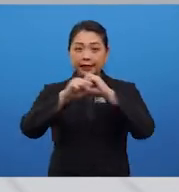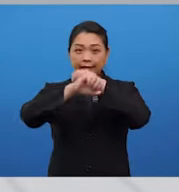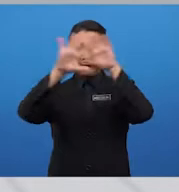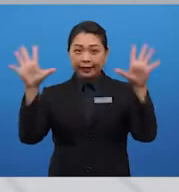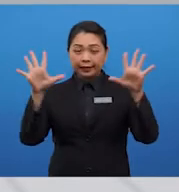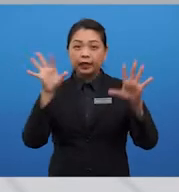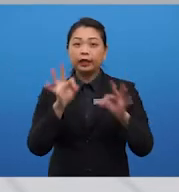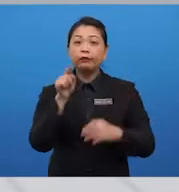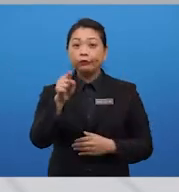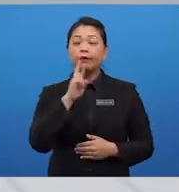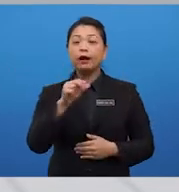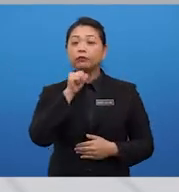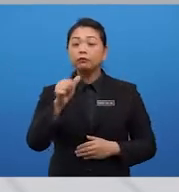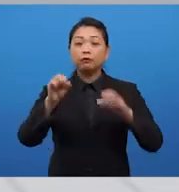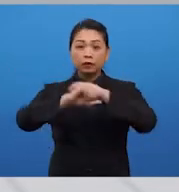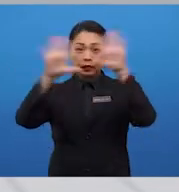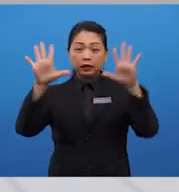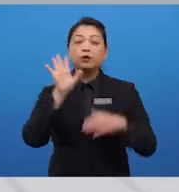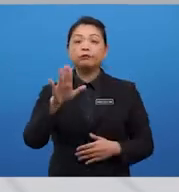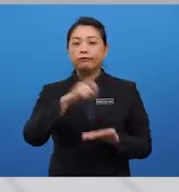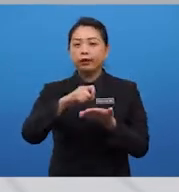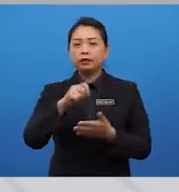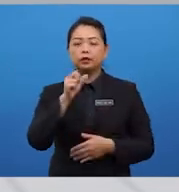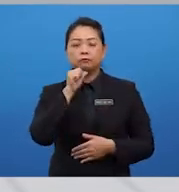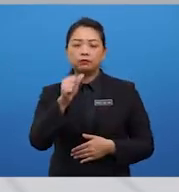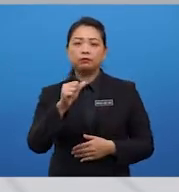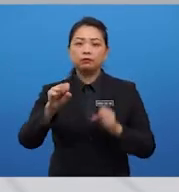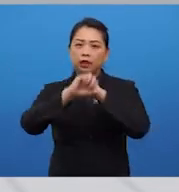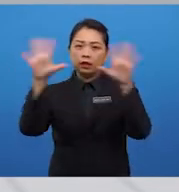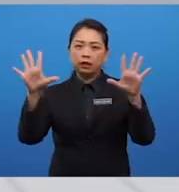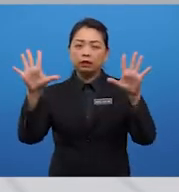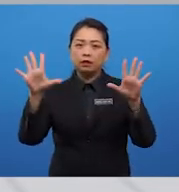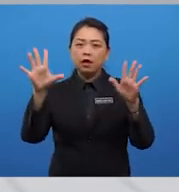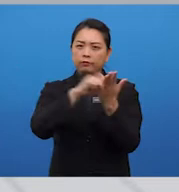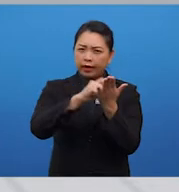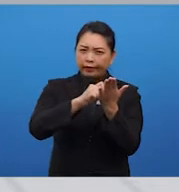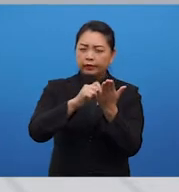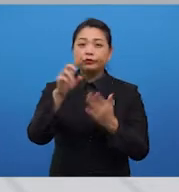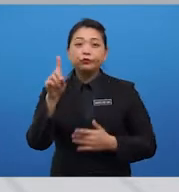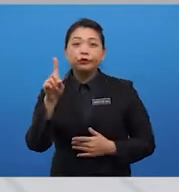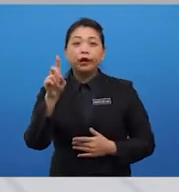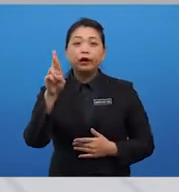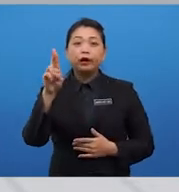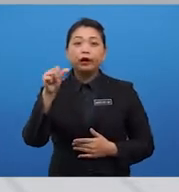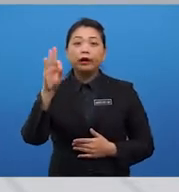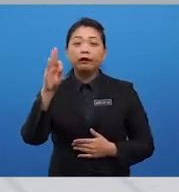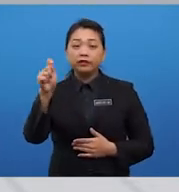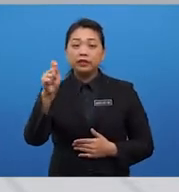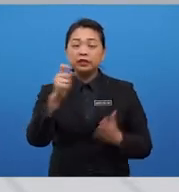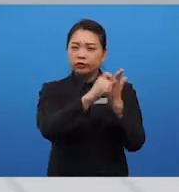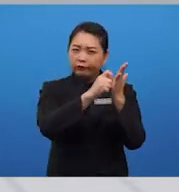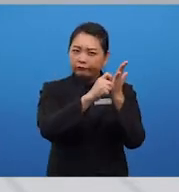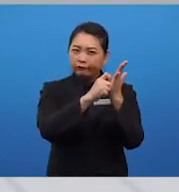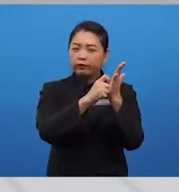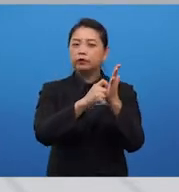If you are not clear, your writing will not be clear. So, drafts, drafts which consist of key words,